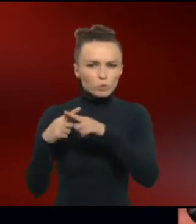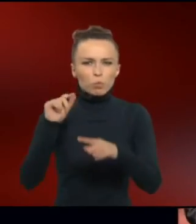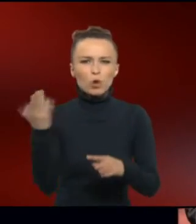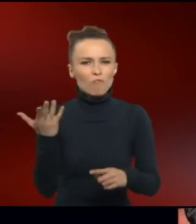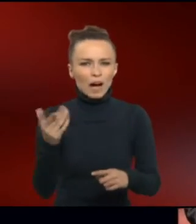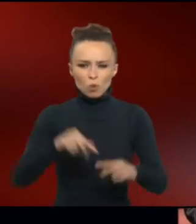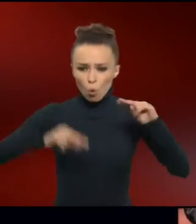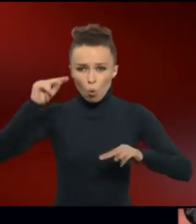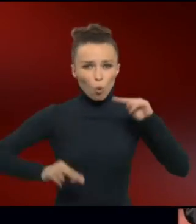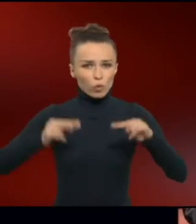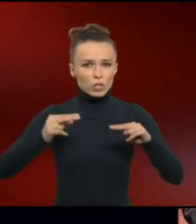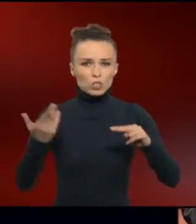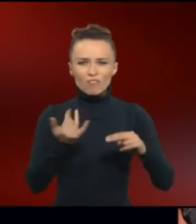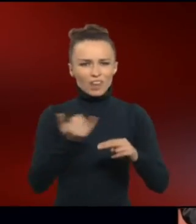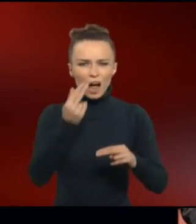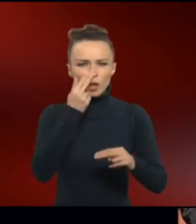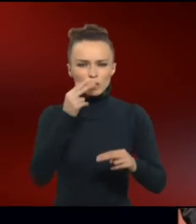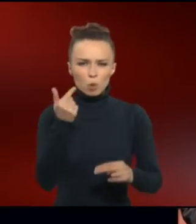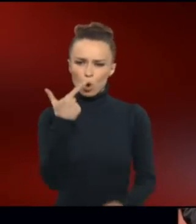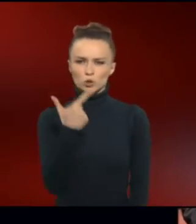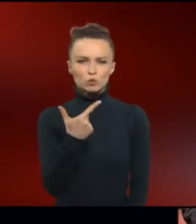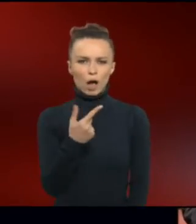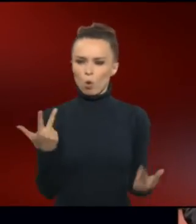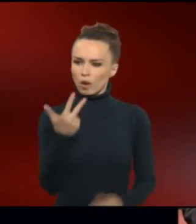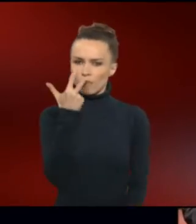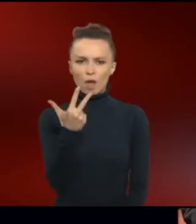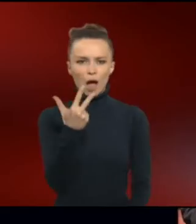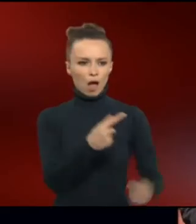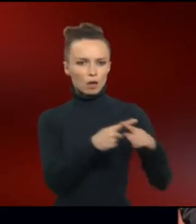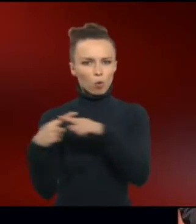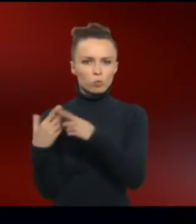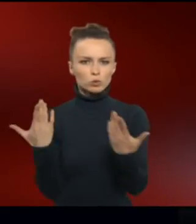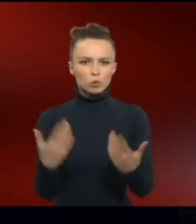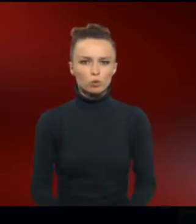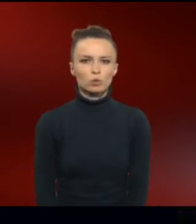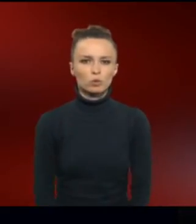Was ist der Unterschied, ob es nur zwei oder dreimal vorkommt?